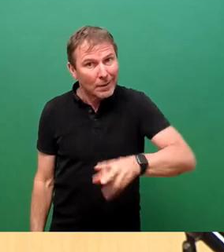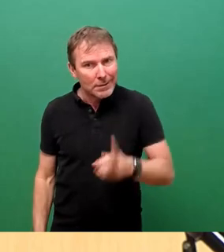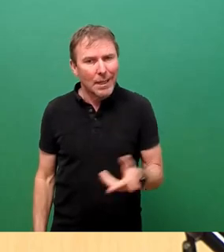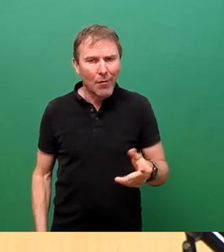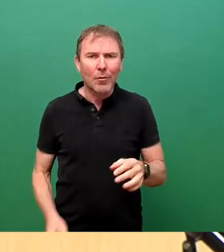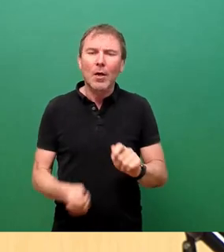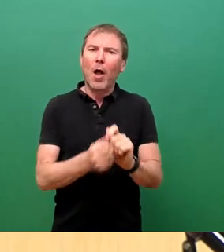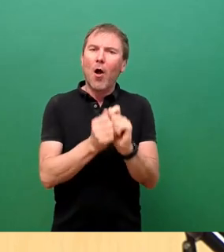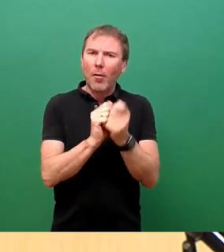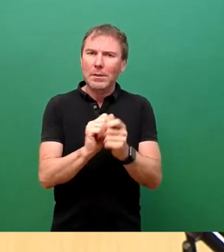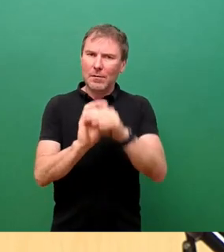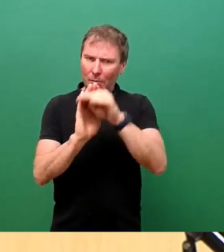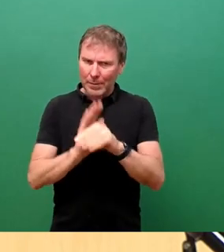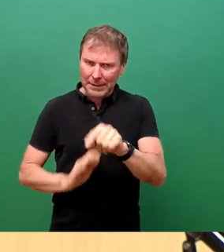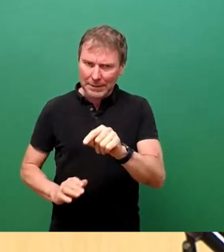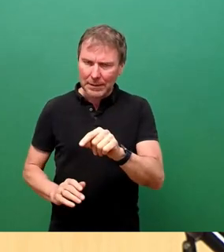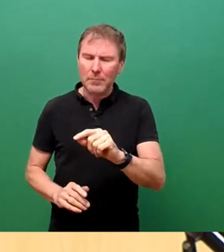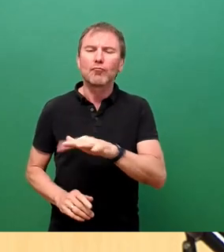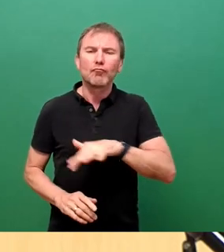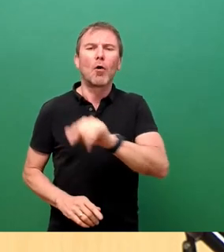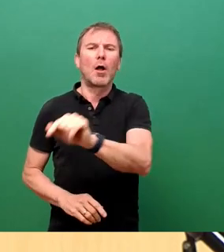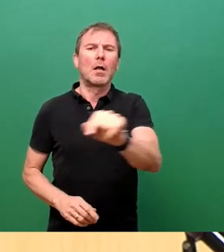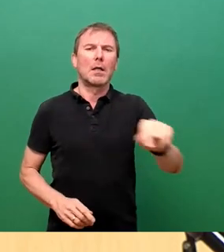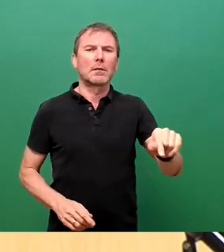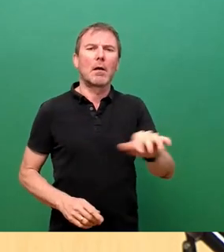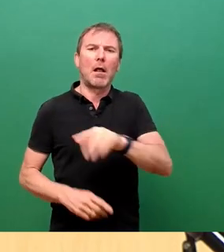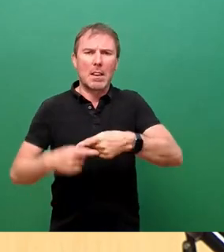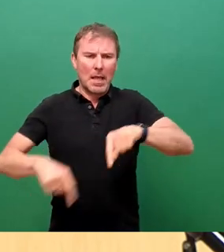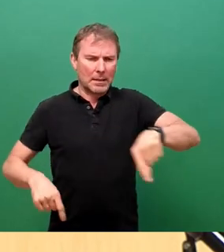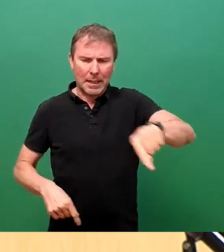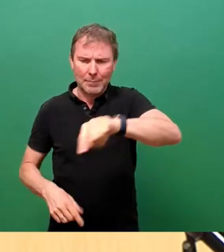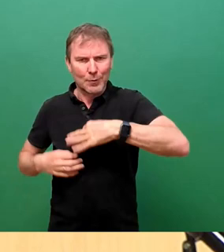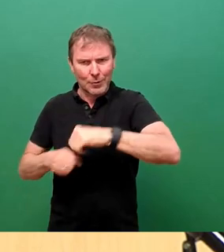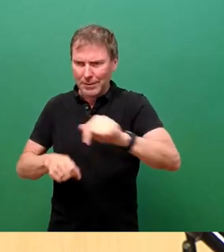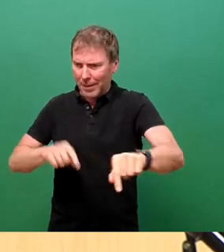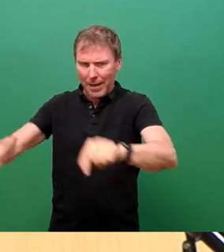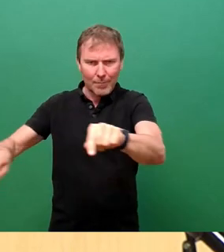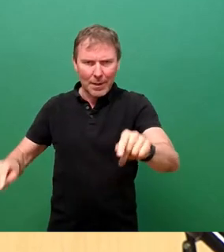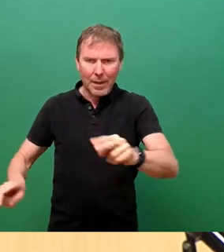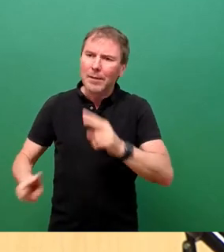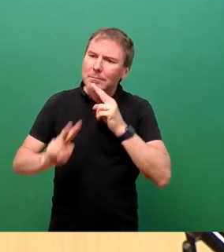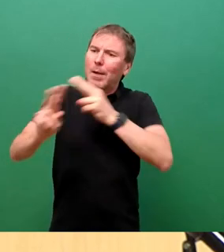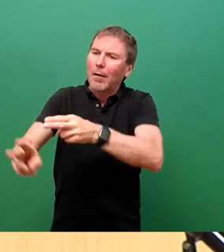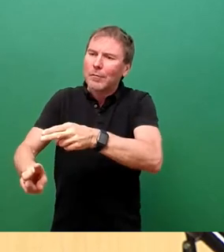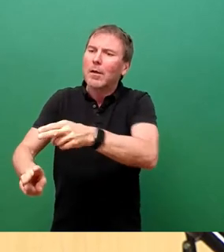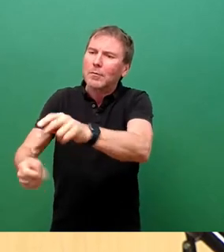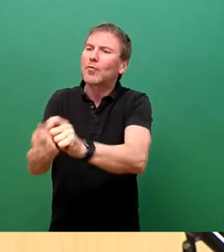Gesetzes obliegt jedoch den Ländern, die wiederum die Landkreise mit ihren Gesundheitsämtern mit dem Vollzug beauftragt haben.